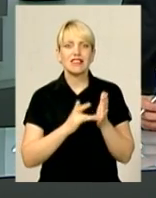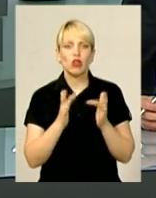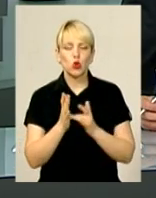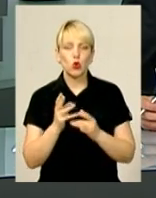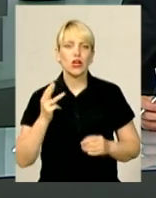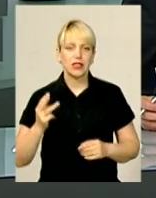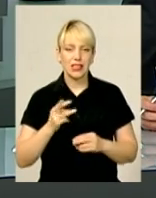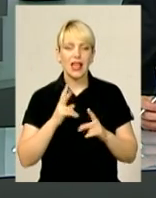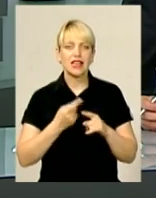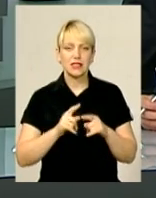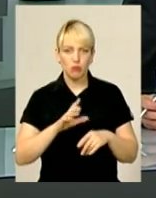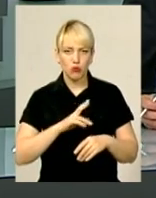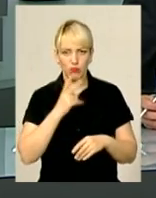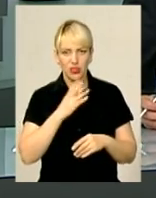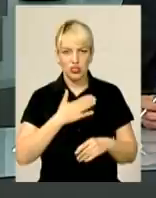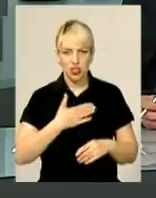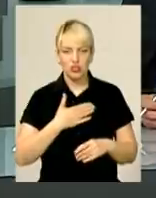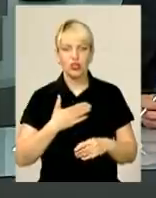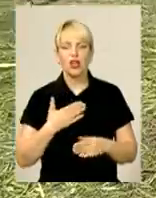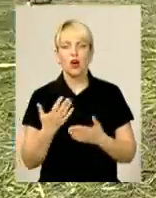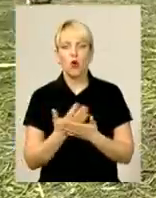відбувалося, бачили і наші кореспонденти.